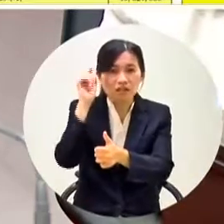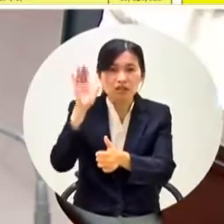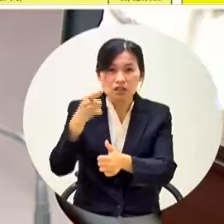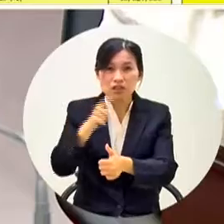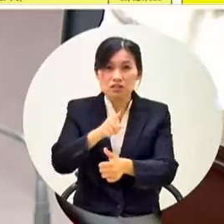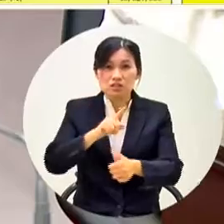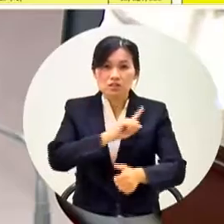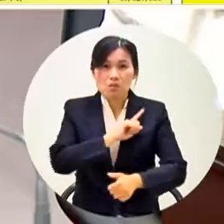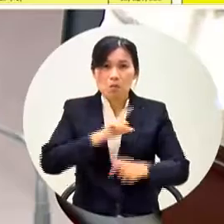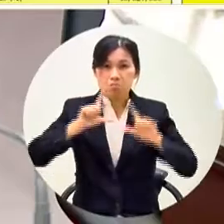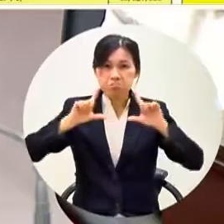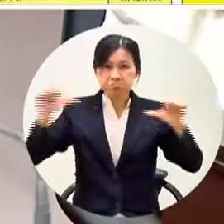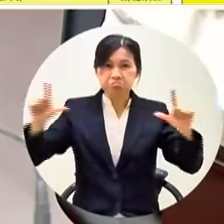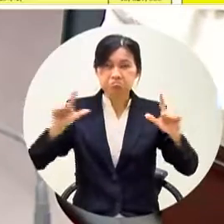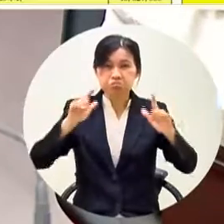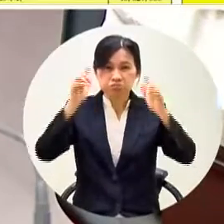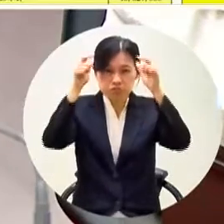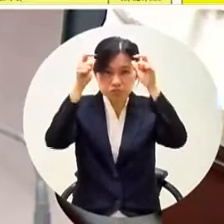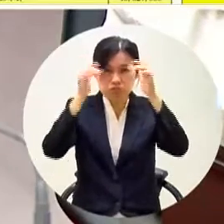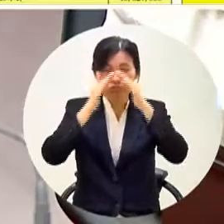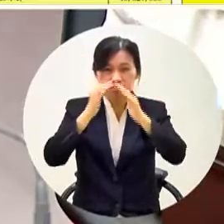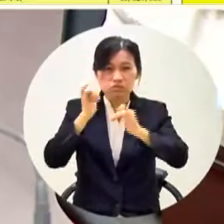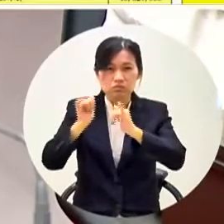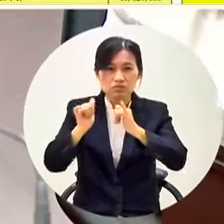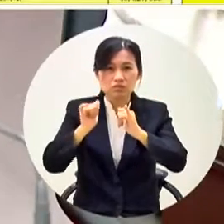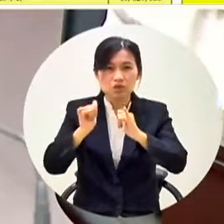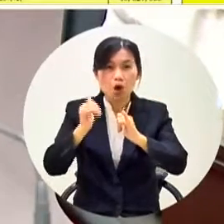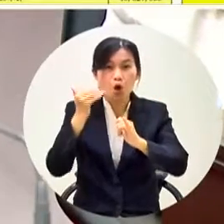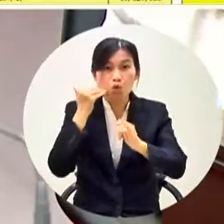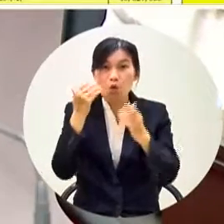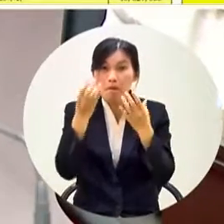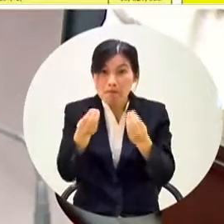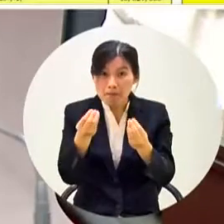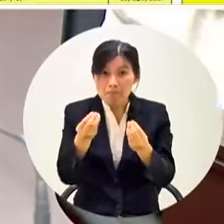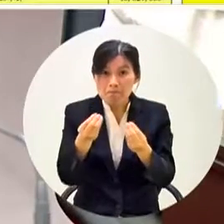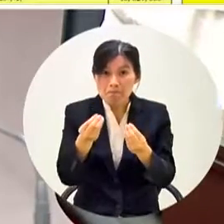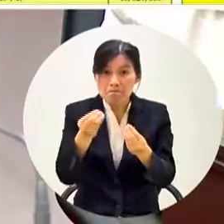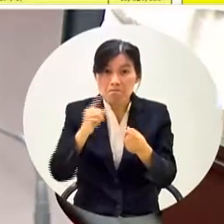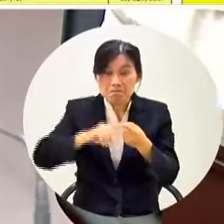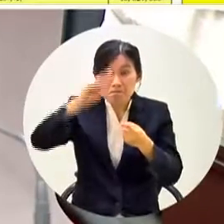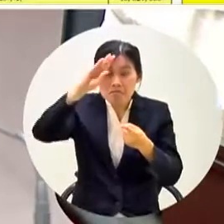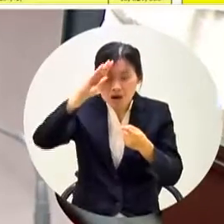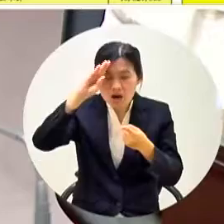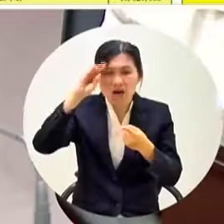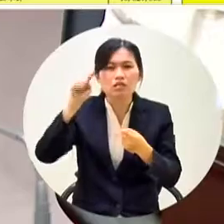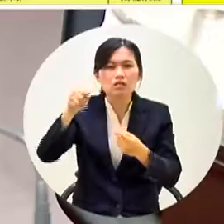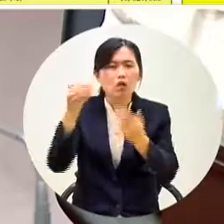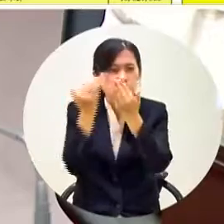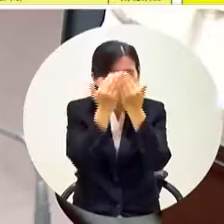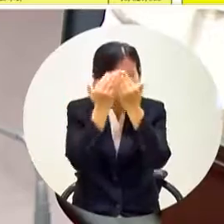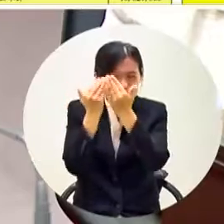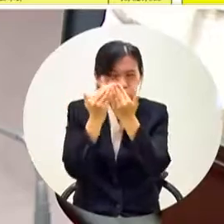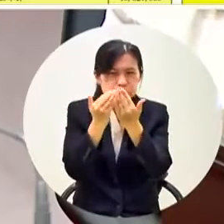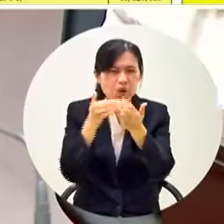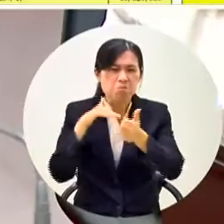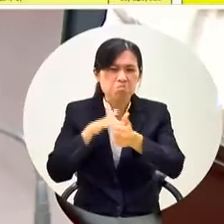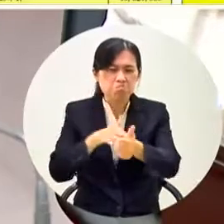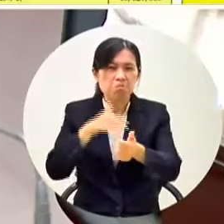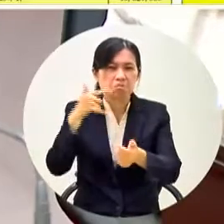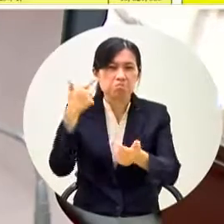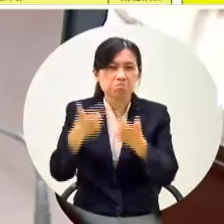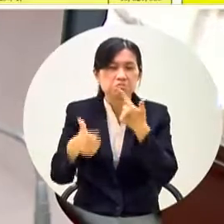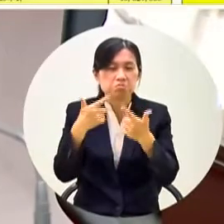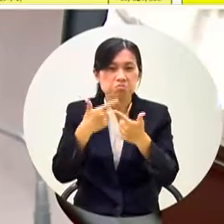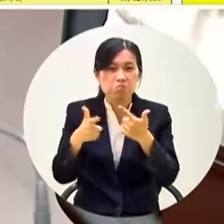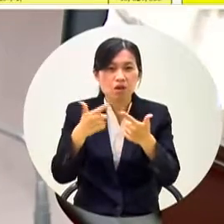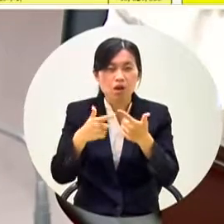對高雄市民講那不就是回避那種回避不是一個領導人的風格到目前為止我沒有看到